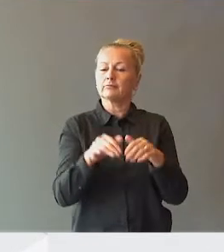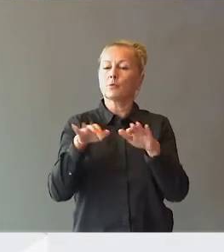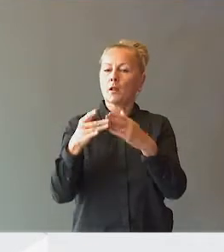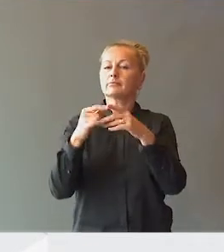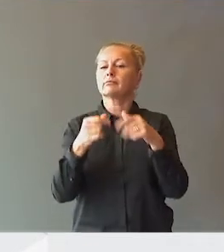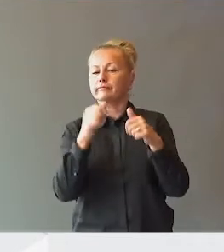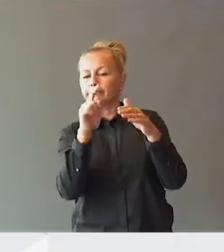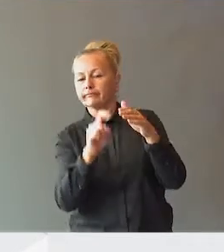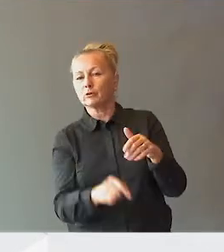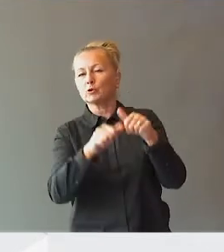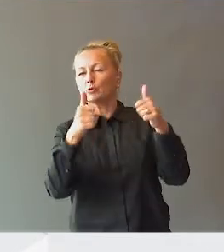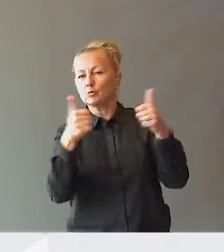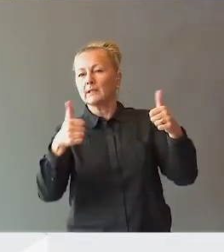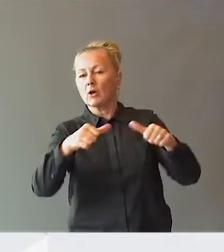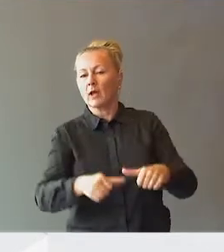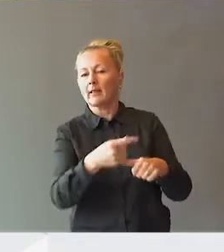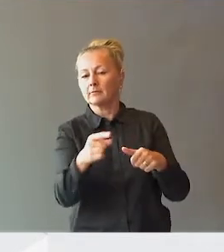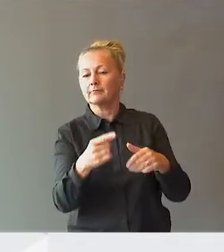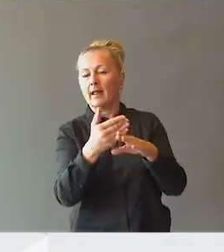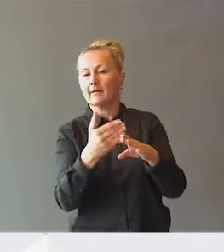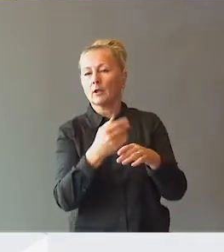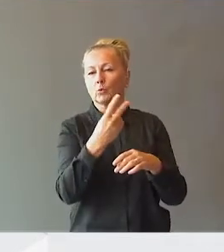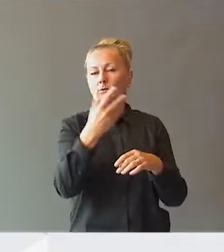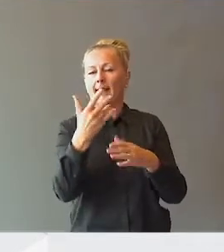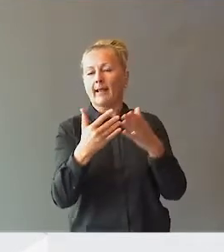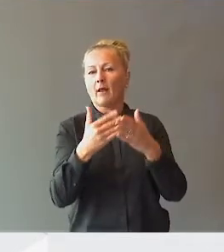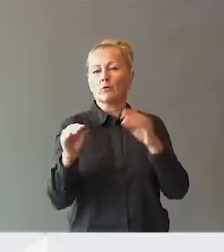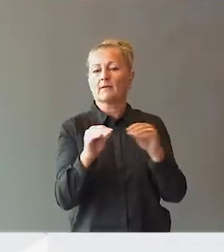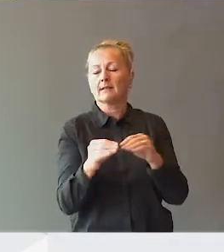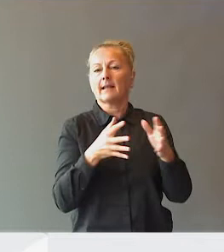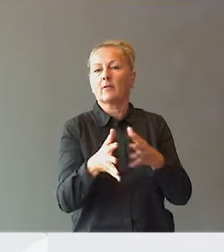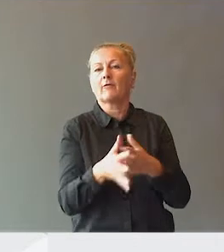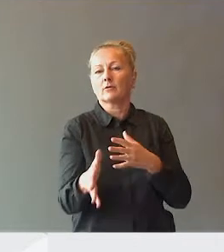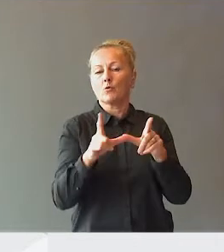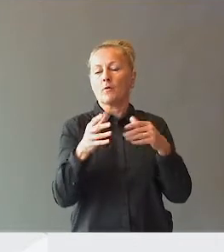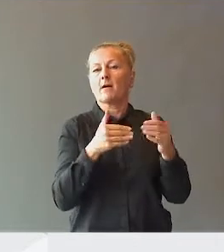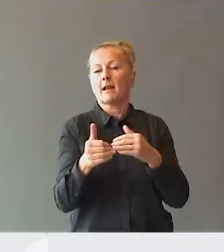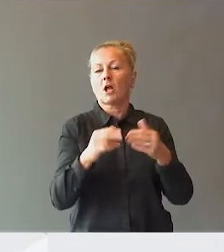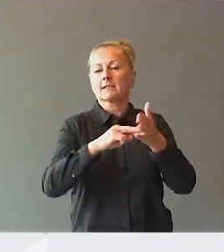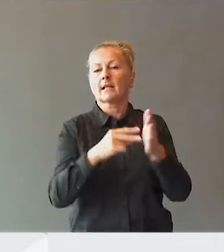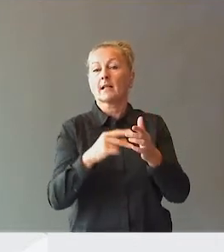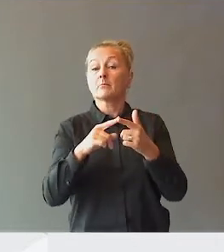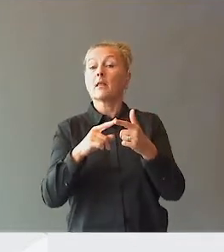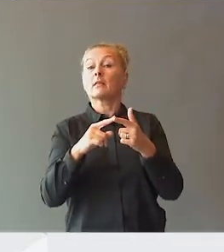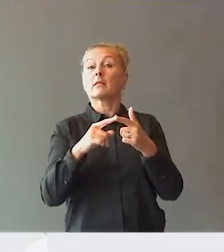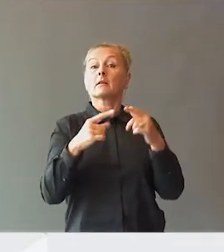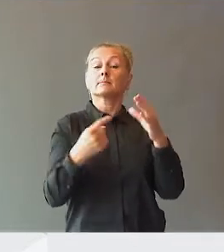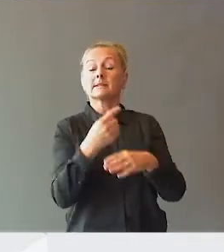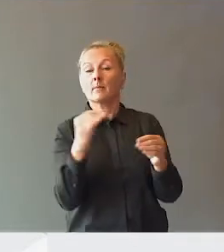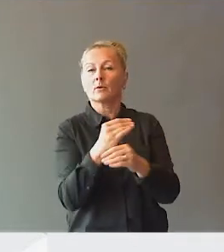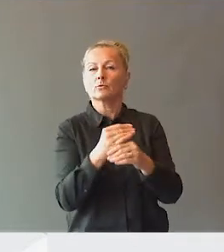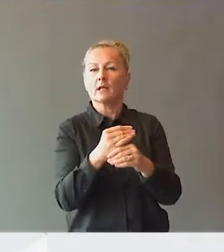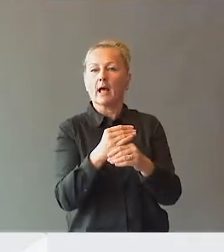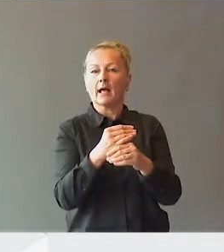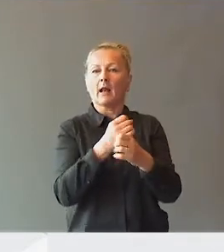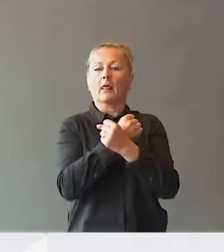svakheter i tilbudet til elevene. To tredjedeler av undervisningen gjennomføres med ufaglærte assistenter, mens spesialpedagogene er